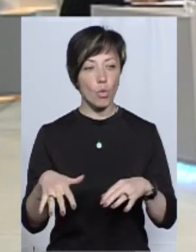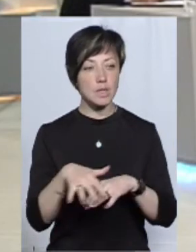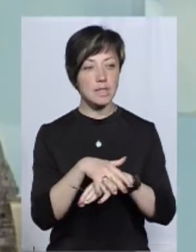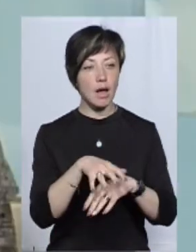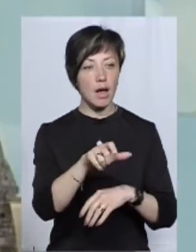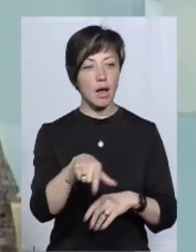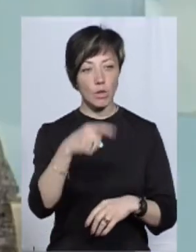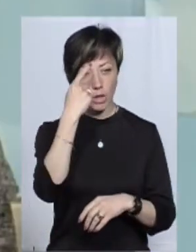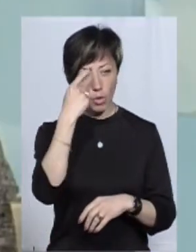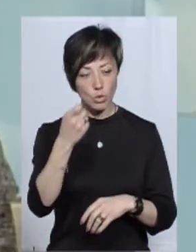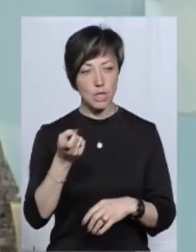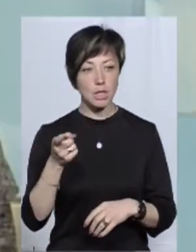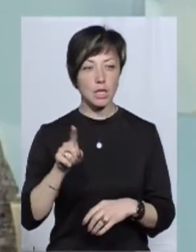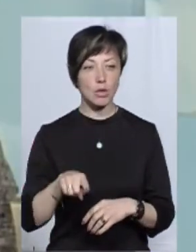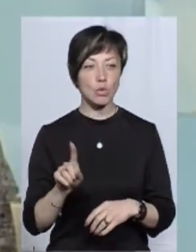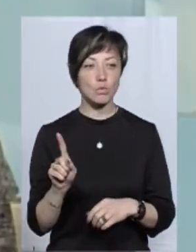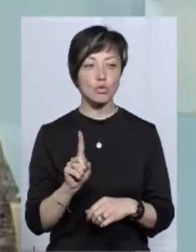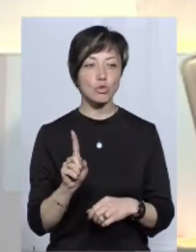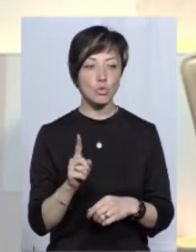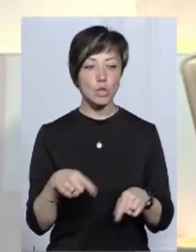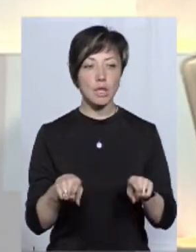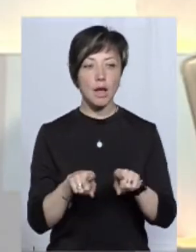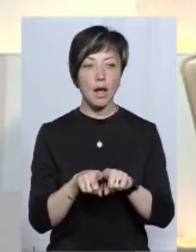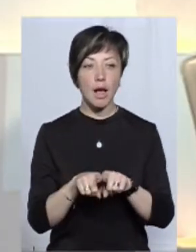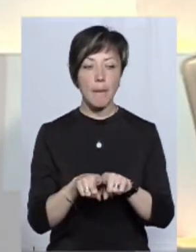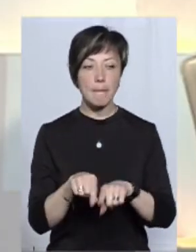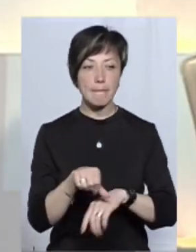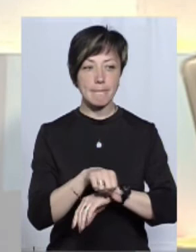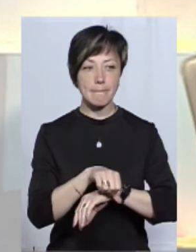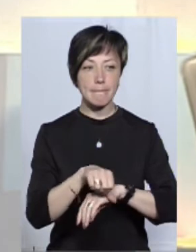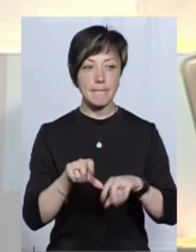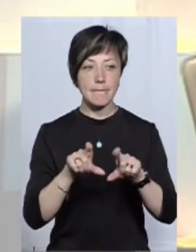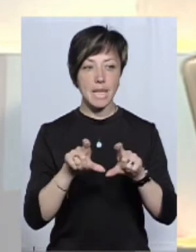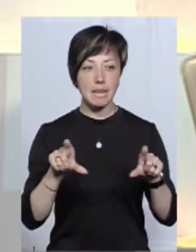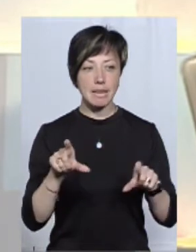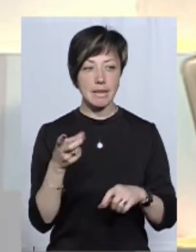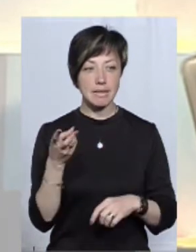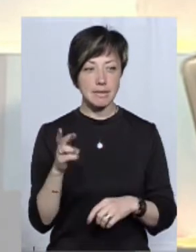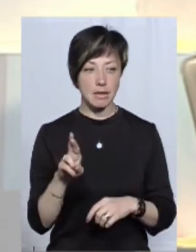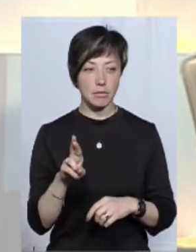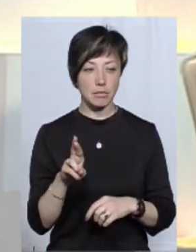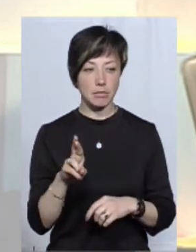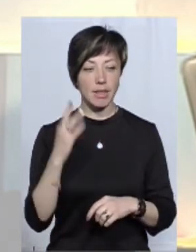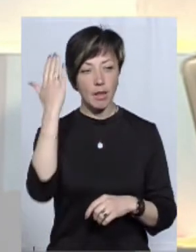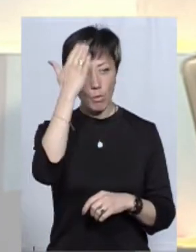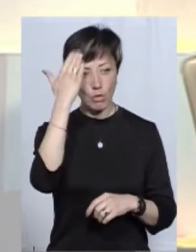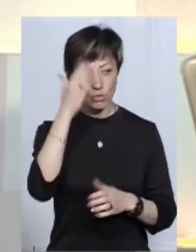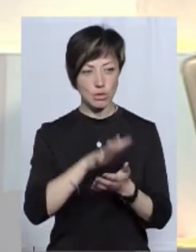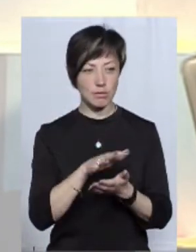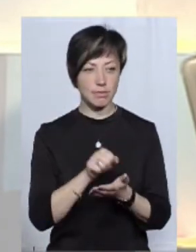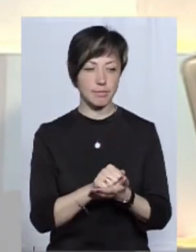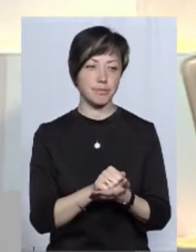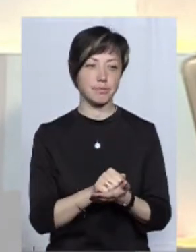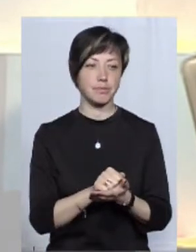наголосити на тому, що таке митниця і в Хмельницькій області.